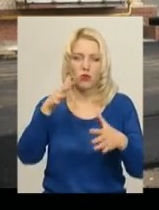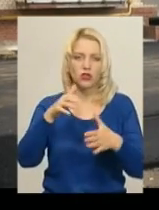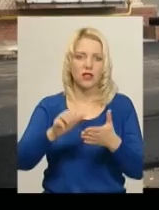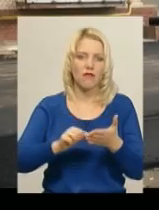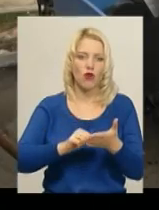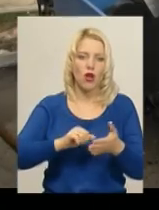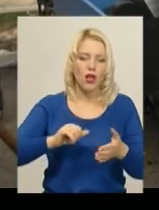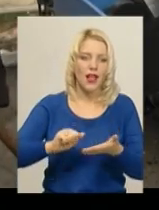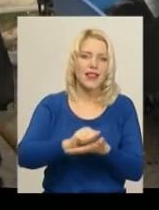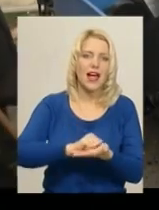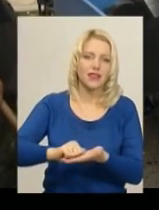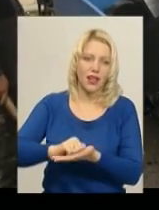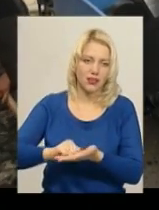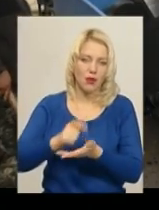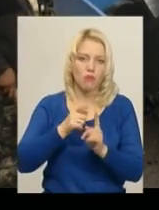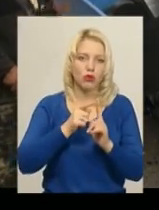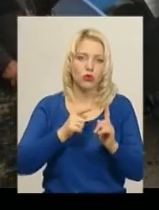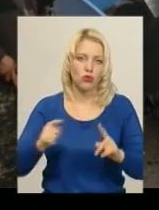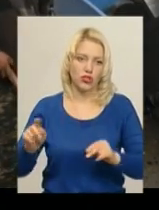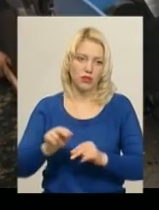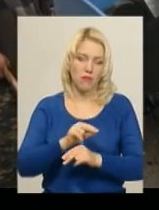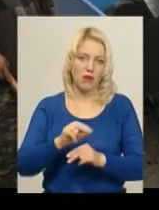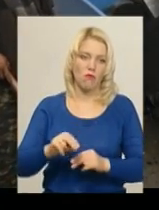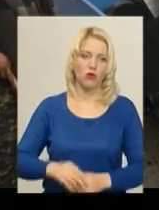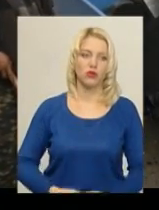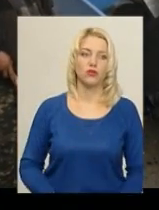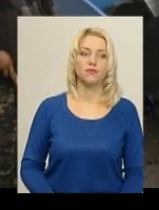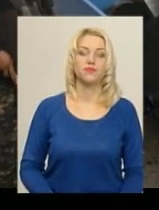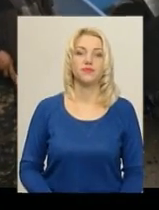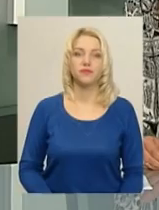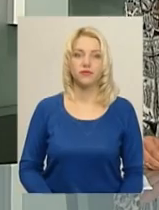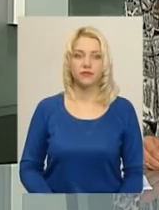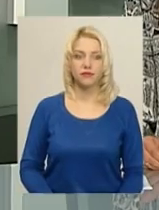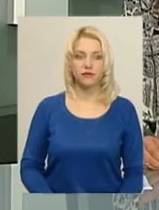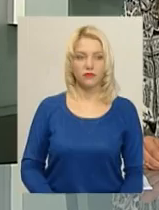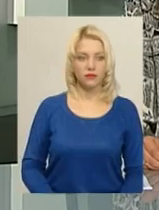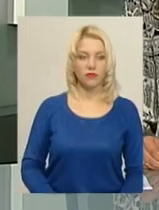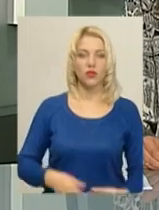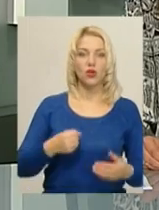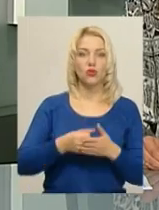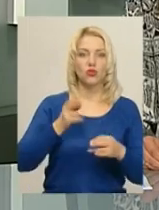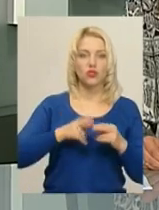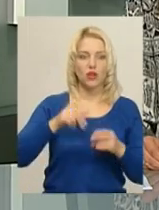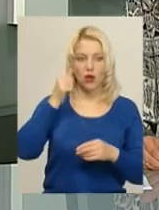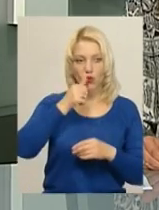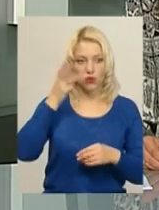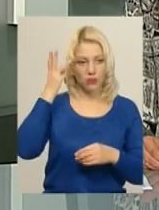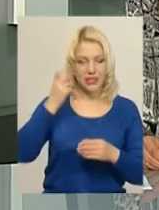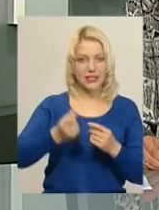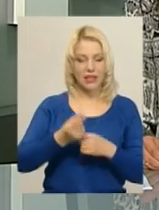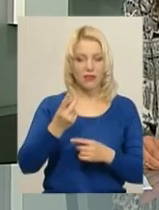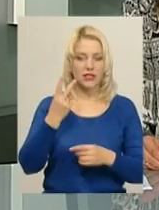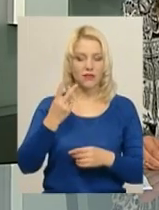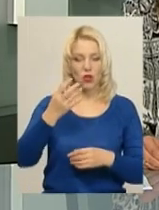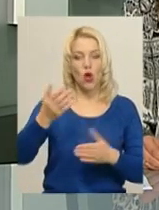поточним ремонтом. Наталя Сідова, Дем'ян Цегольник, новини поділять центр. До кінця року в Хмельницькому з'являться дві